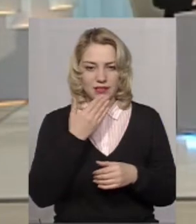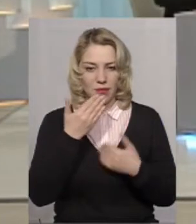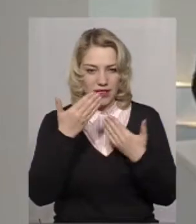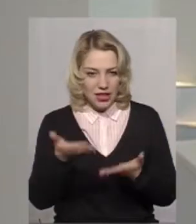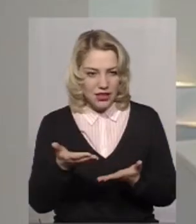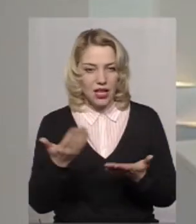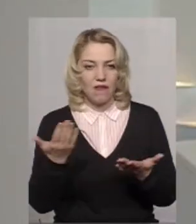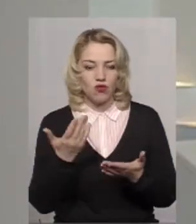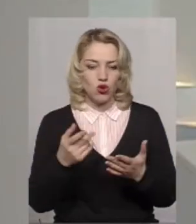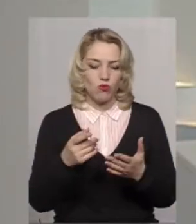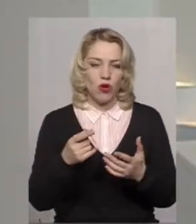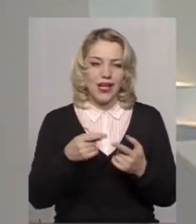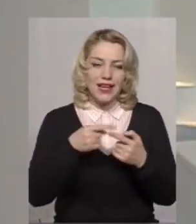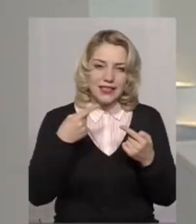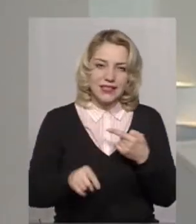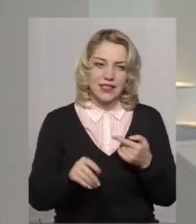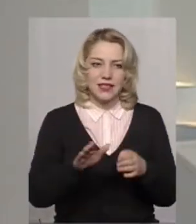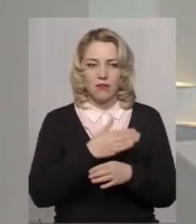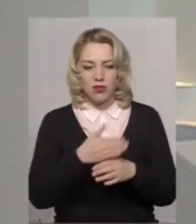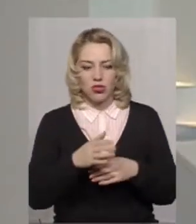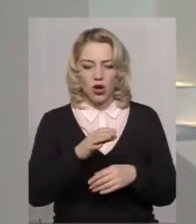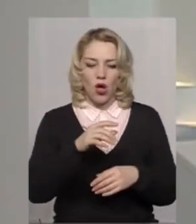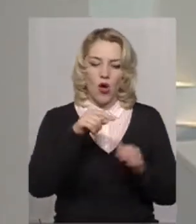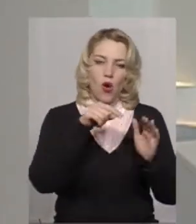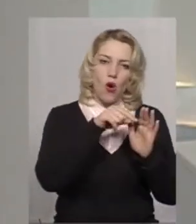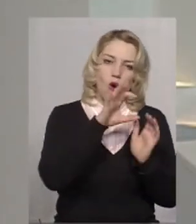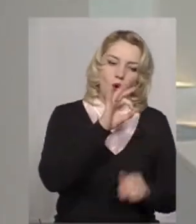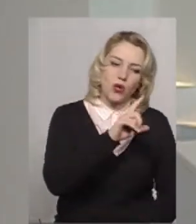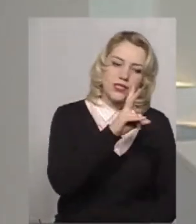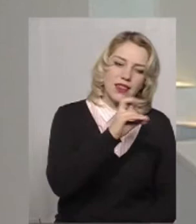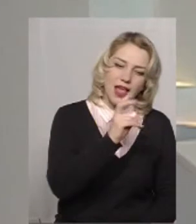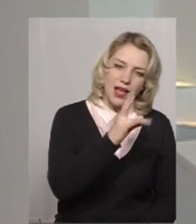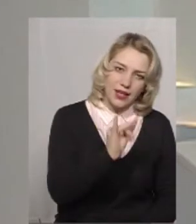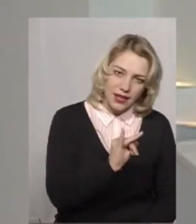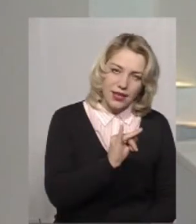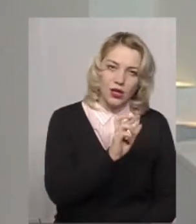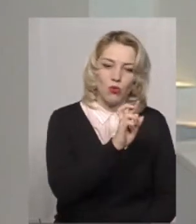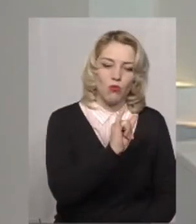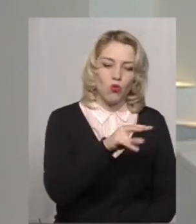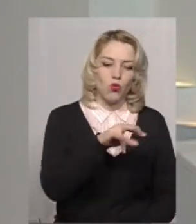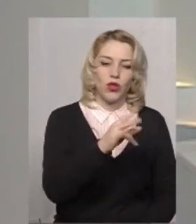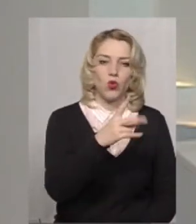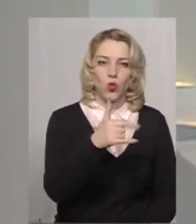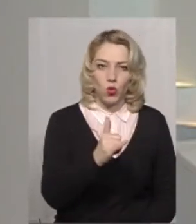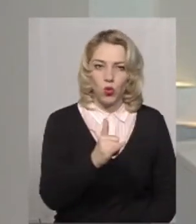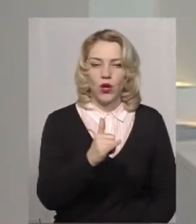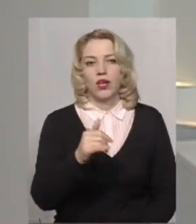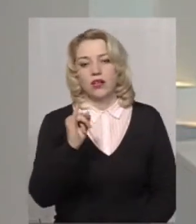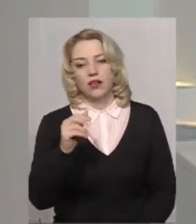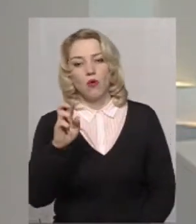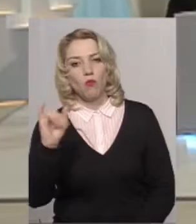різниця між ознаками булінгу і, власне, булінгом? Ну, от є ознаки булінгу?